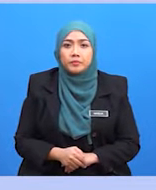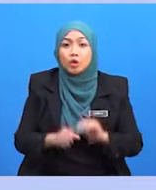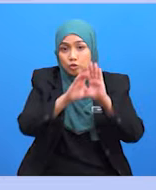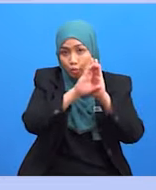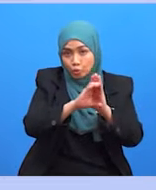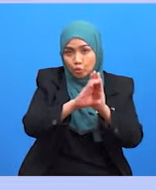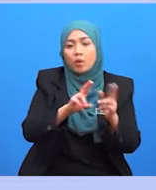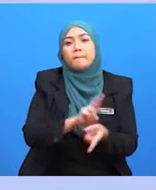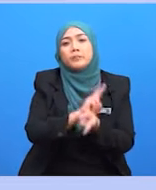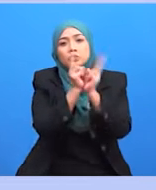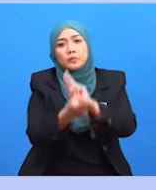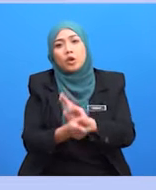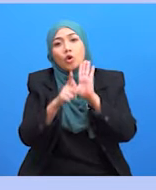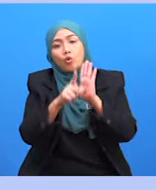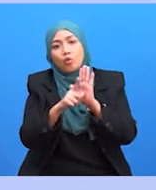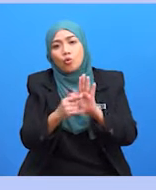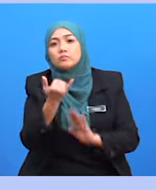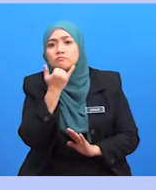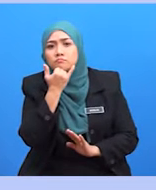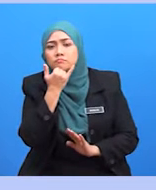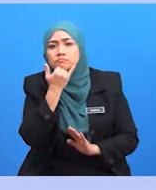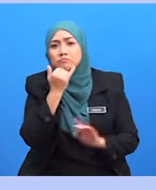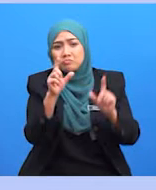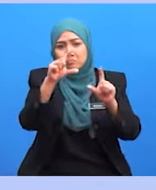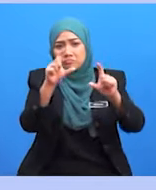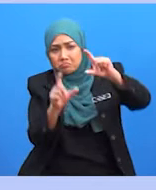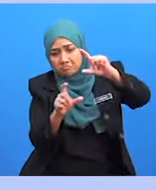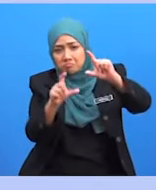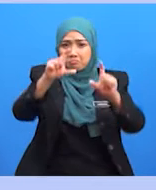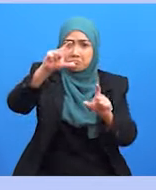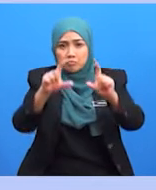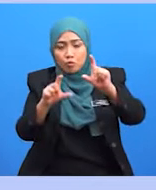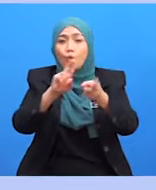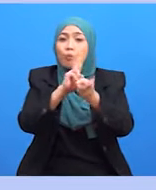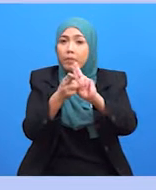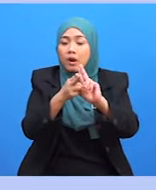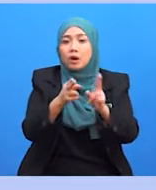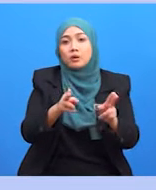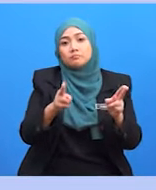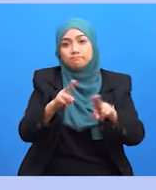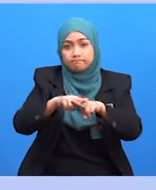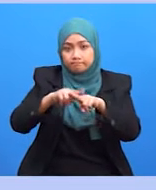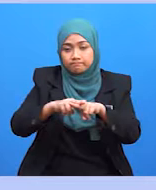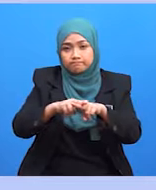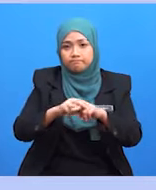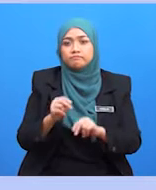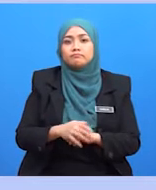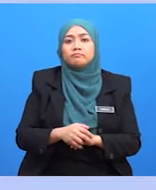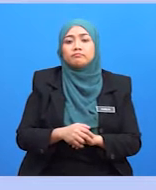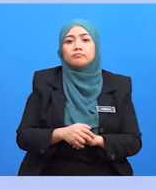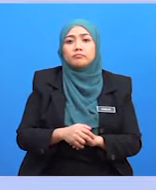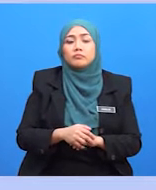seterusnya adalah memusing kedudukan bentuk logo rasmi. Contoh berikut pula,